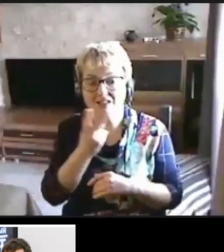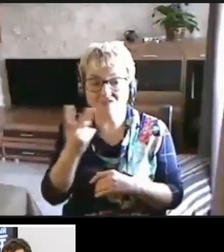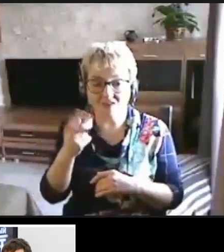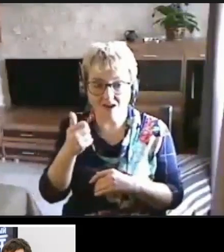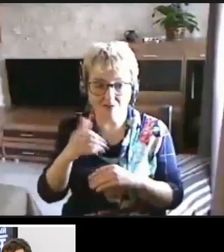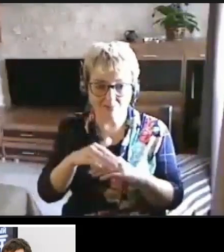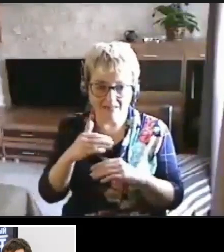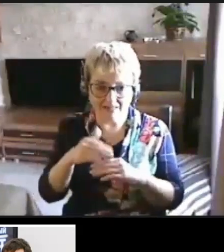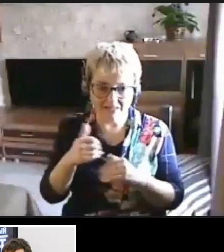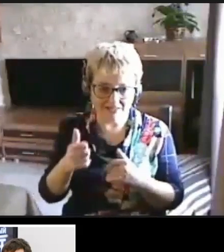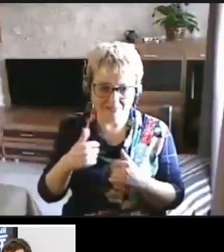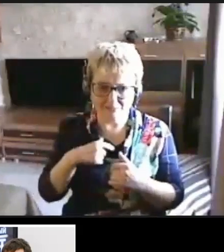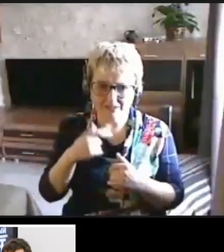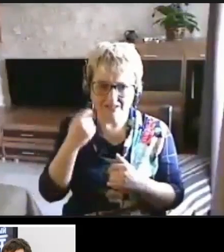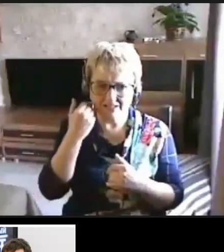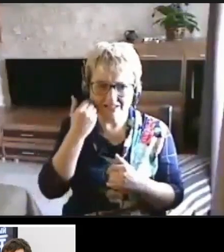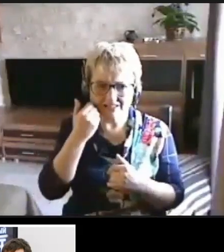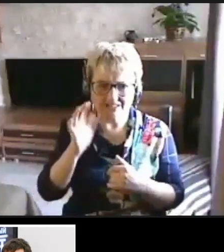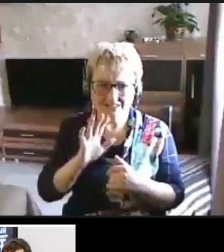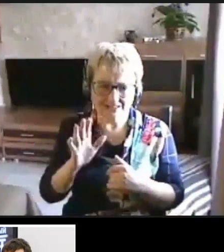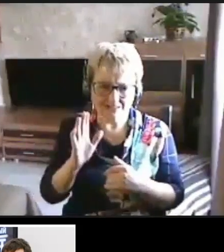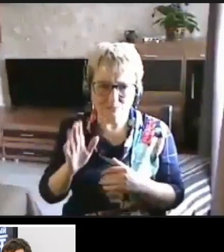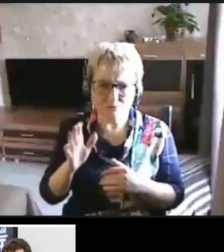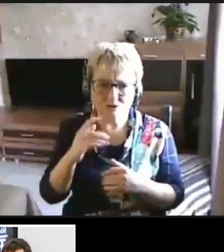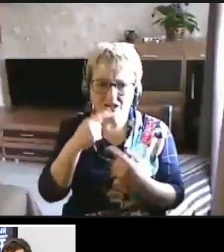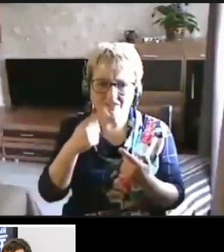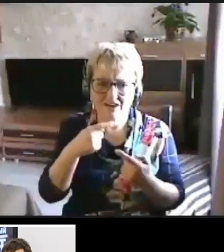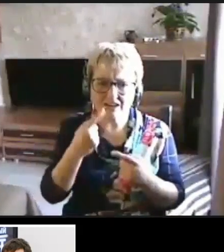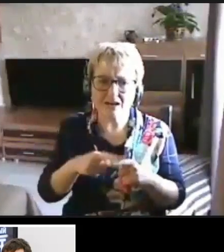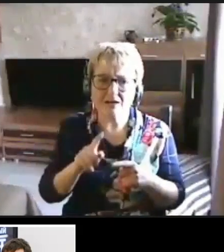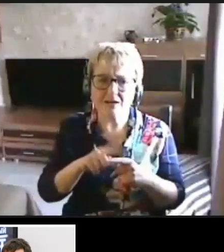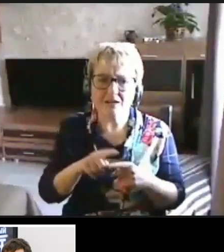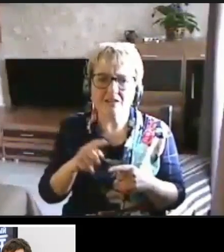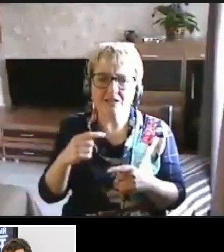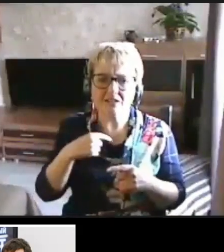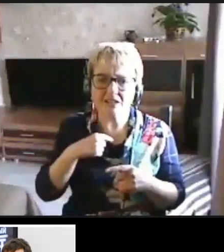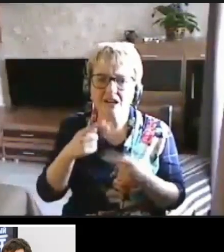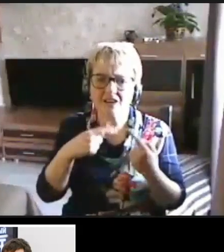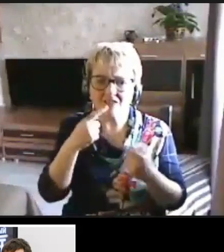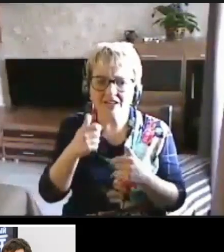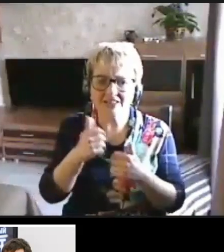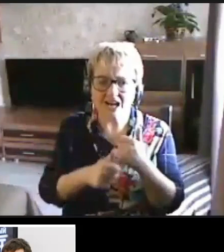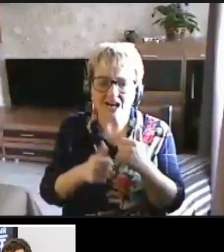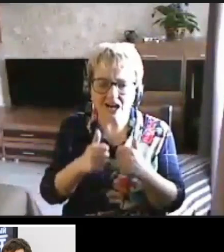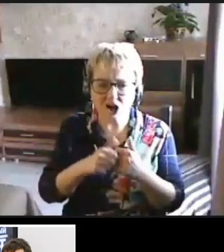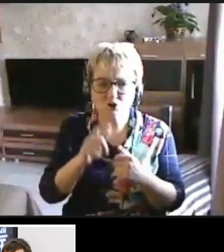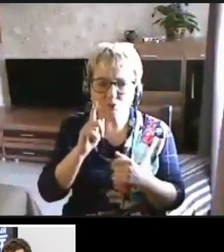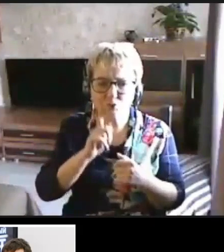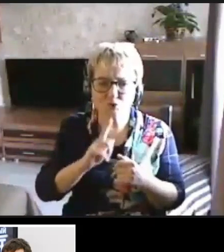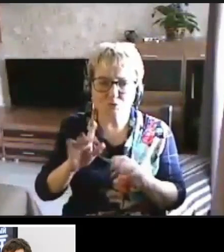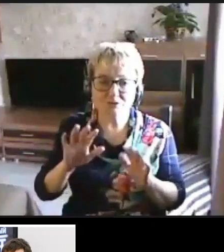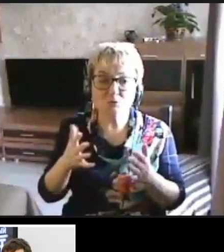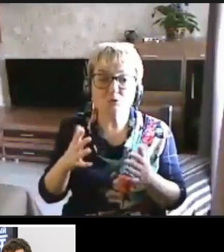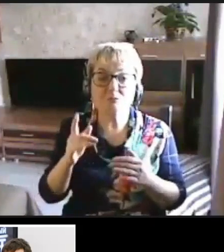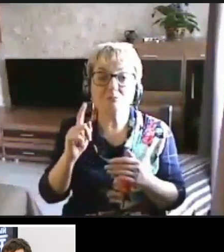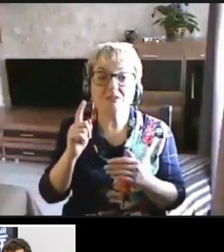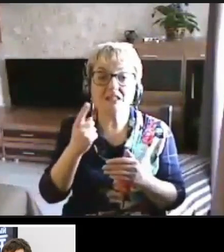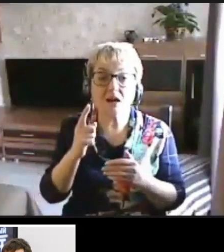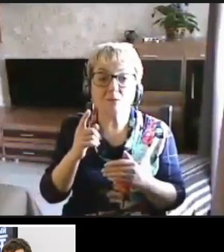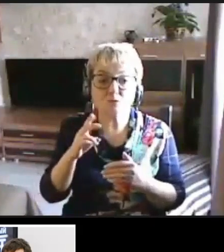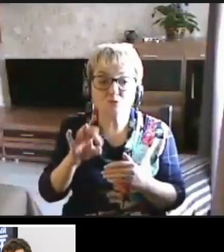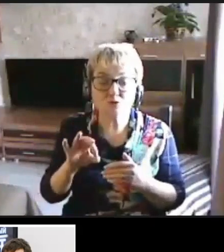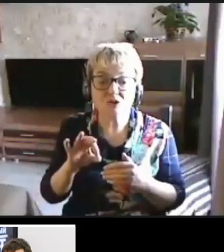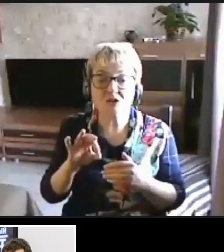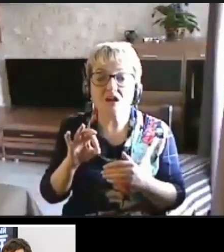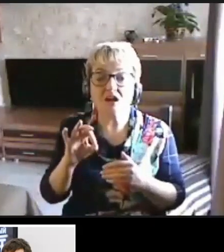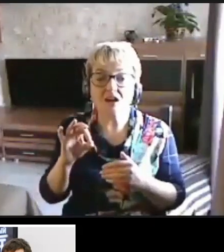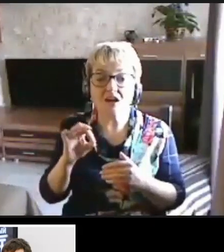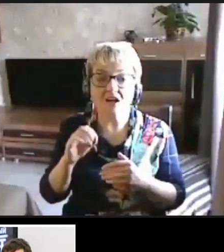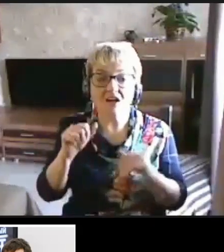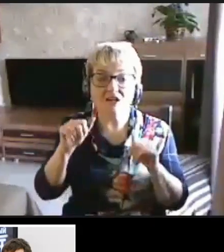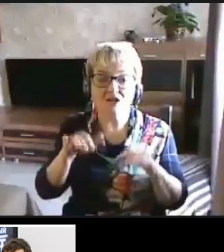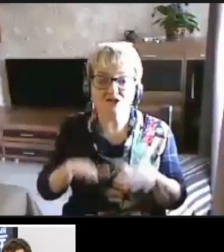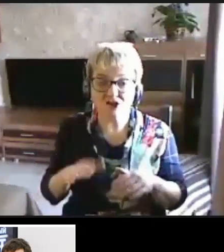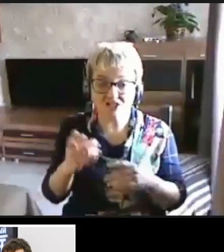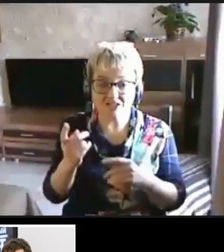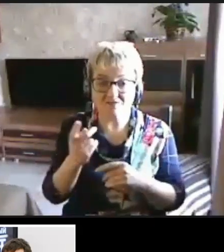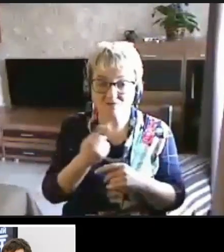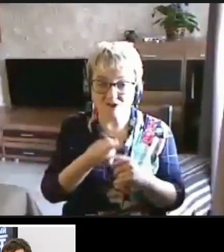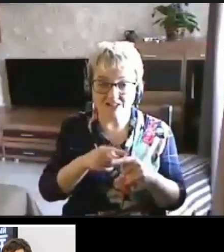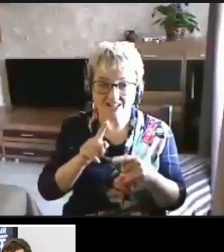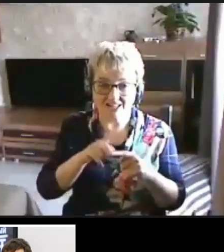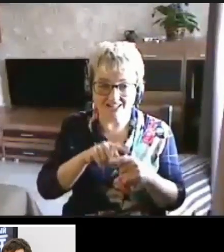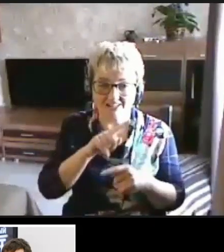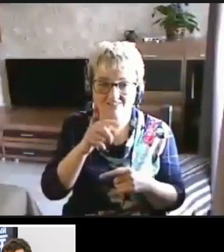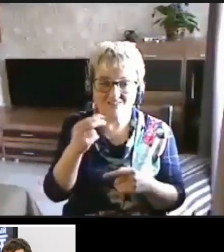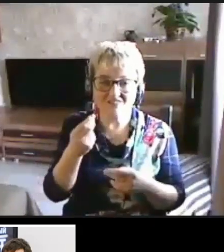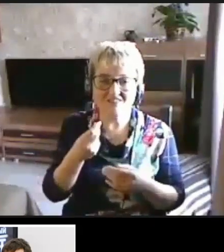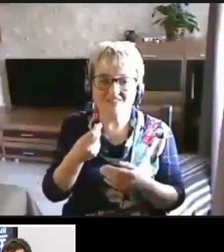будет стыдно это говорить. Я буду говорить это на каждом удобном случае, потому что от решения вот этих вопросов